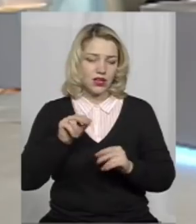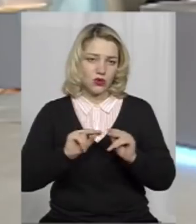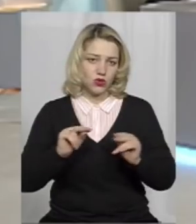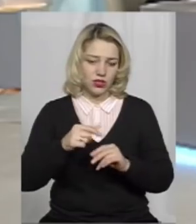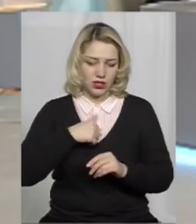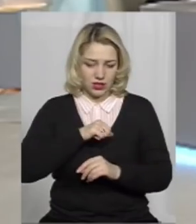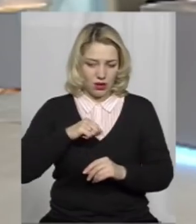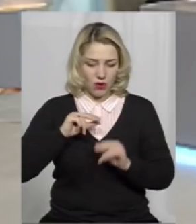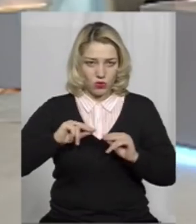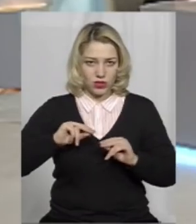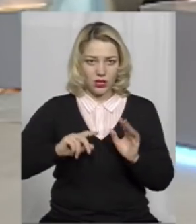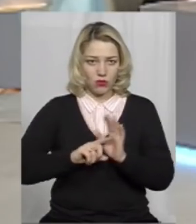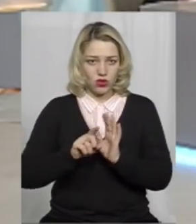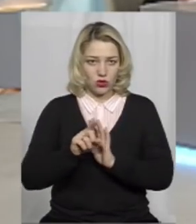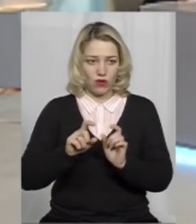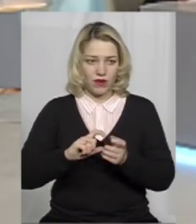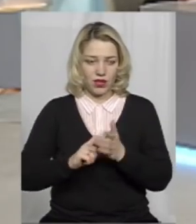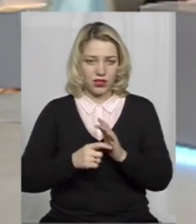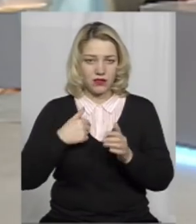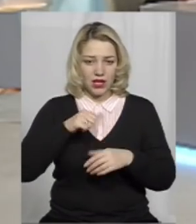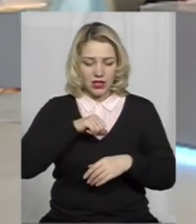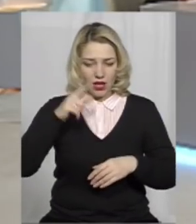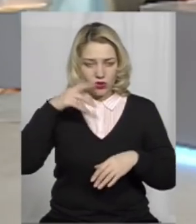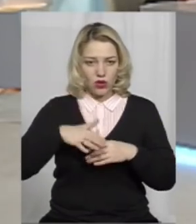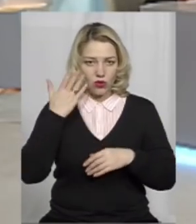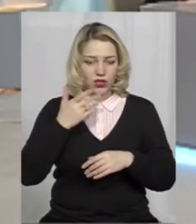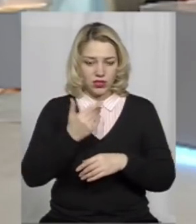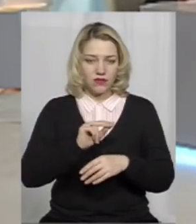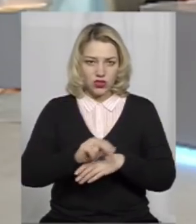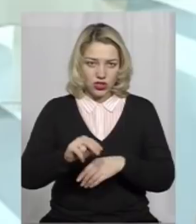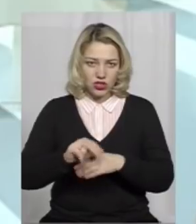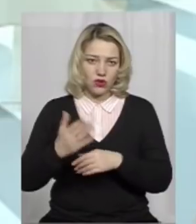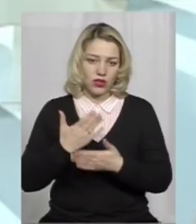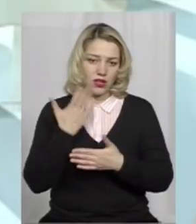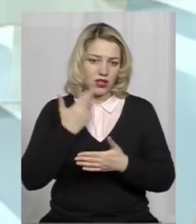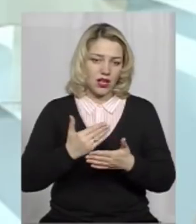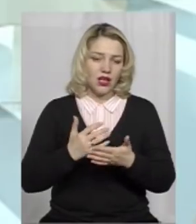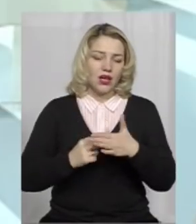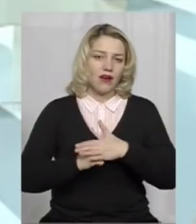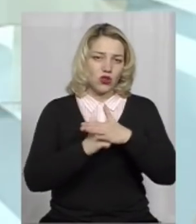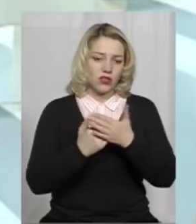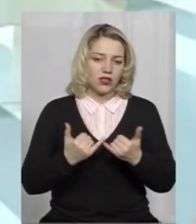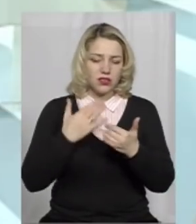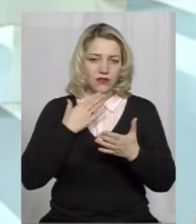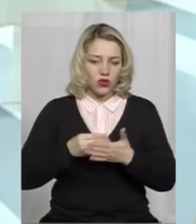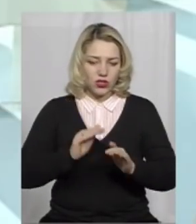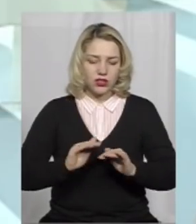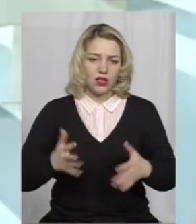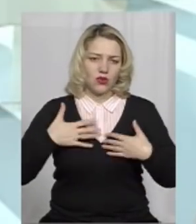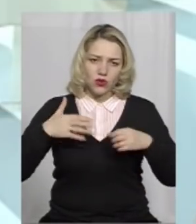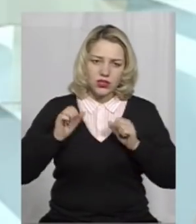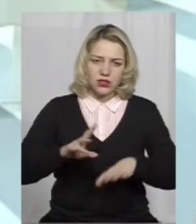я сама вчитель початкових класів. Я розумію, коли ти вчиш, коли ти є авторитетом для своїх дітей, коли ти докладаєш